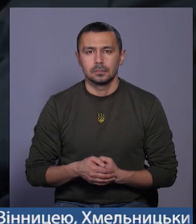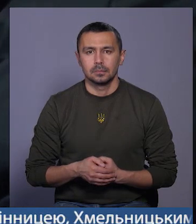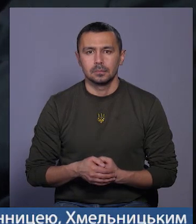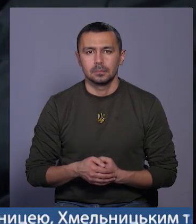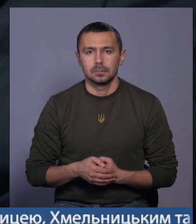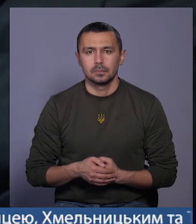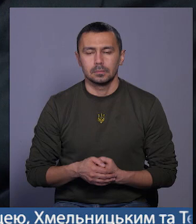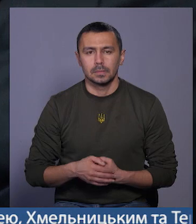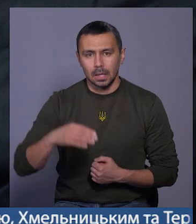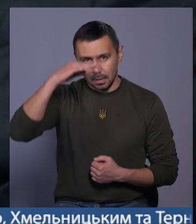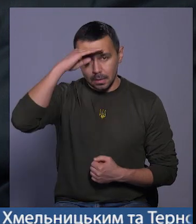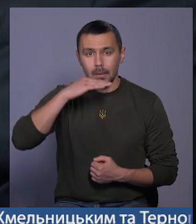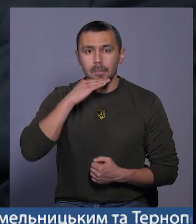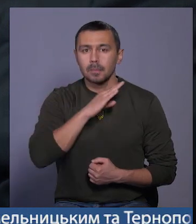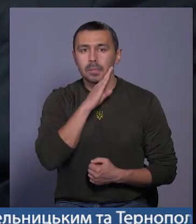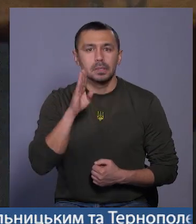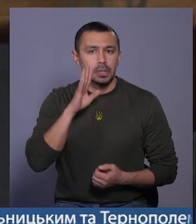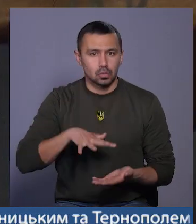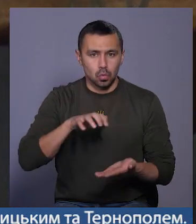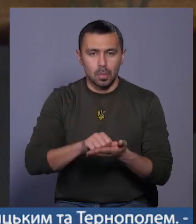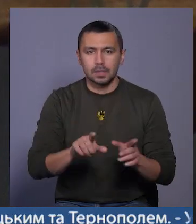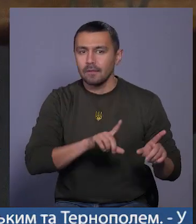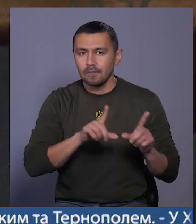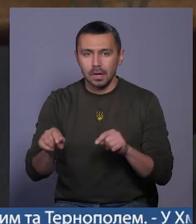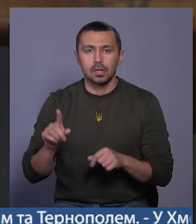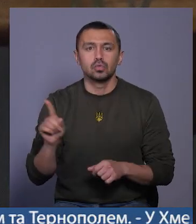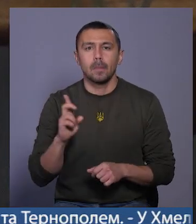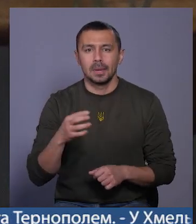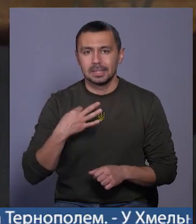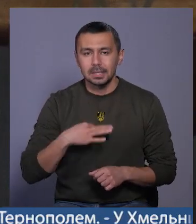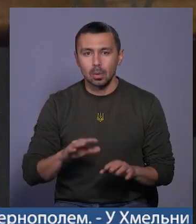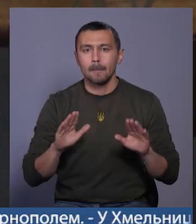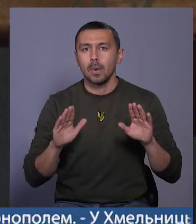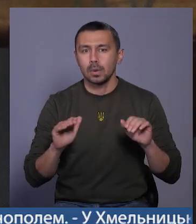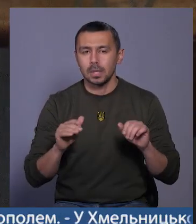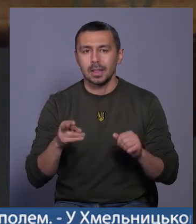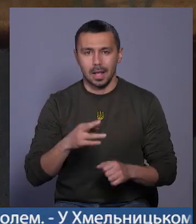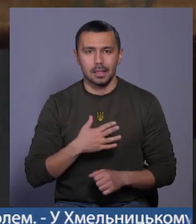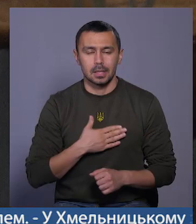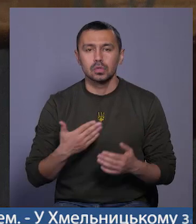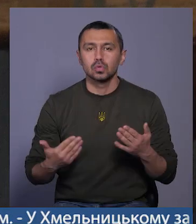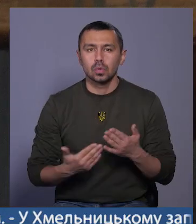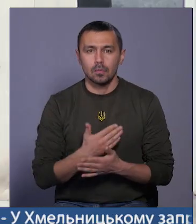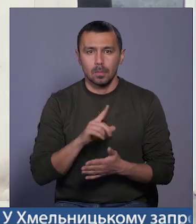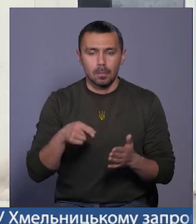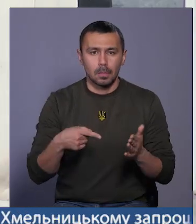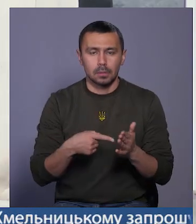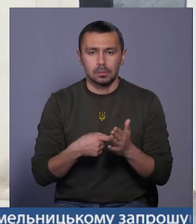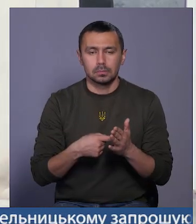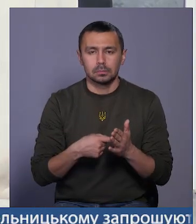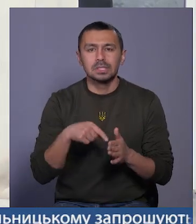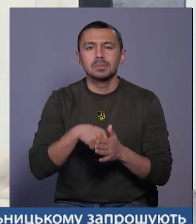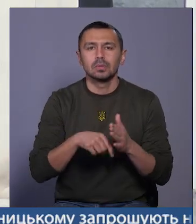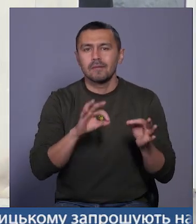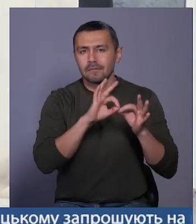прийшло. Батьки з окупації виїхали для того, щоб з сином попрощатися. Для нас нового змісту набула фраза те, що ця